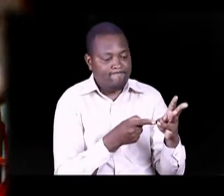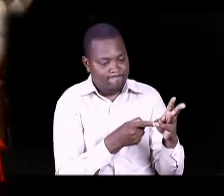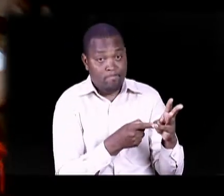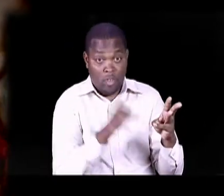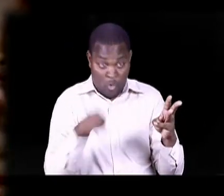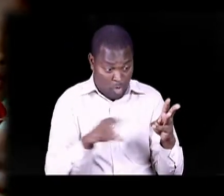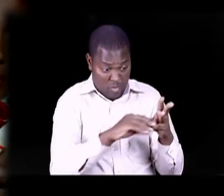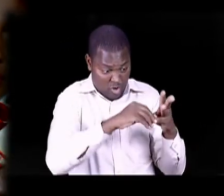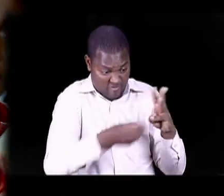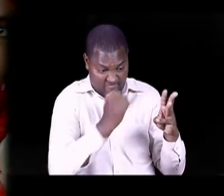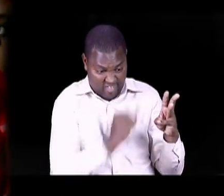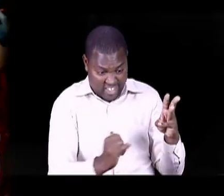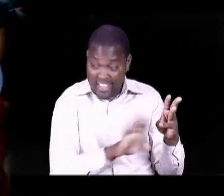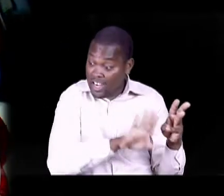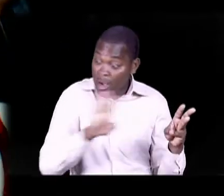Wee